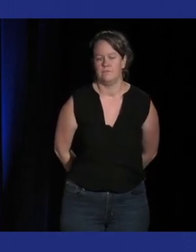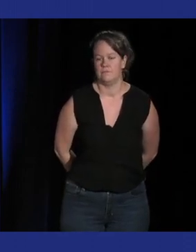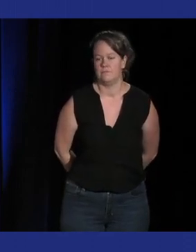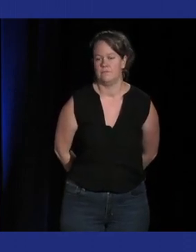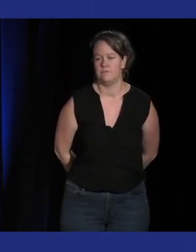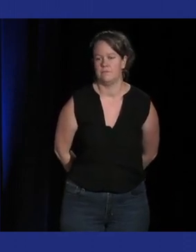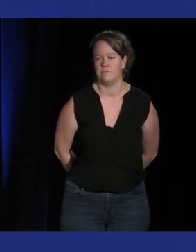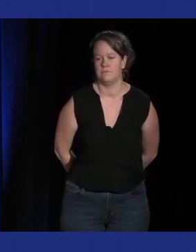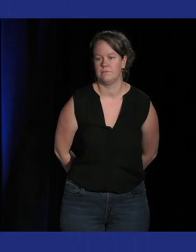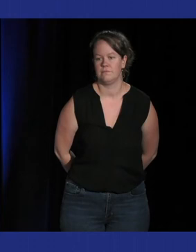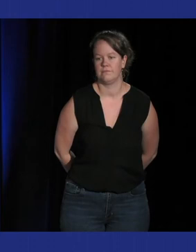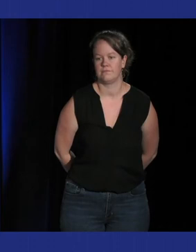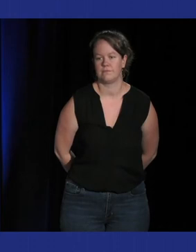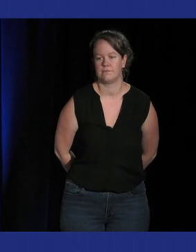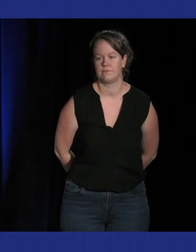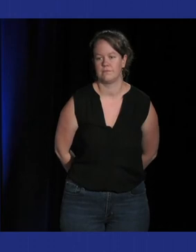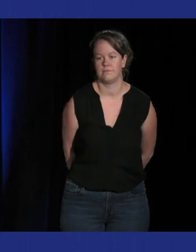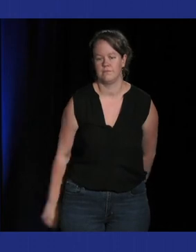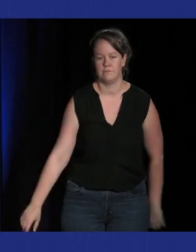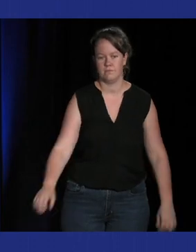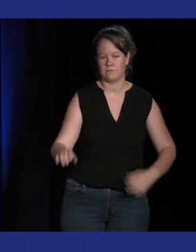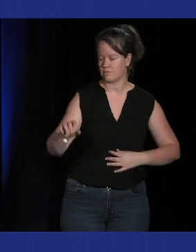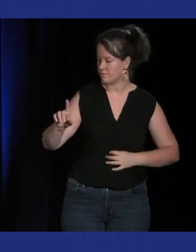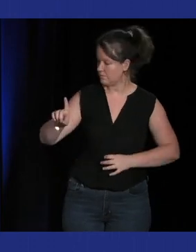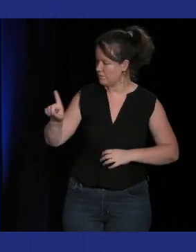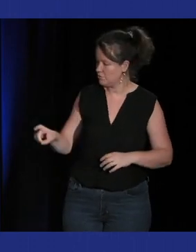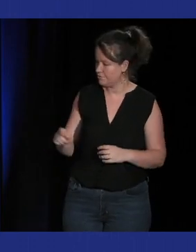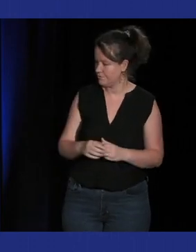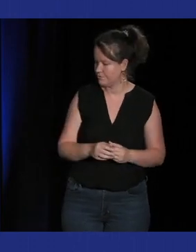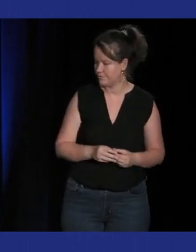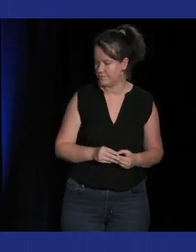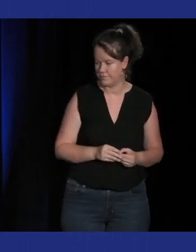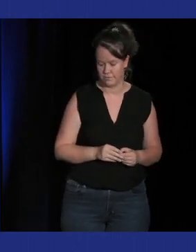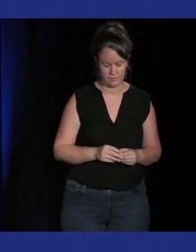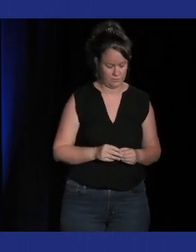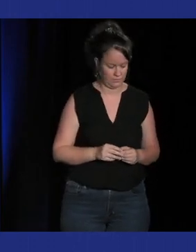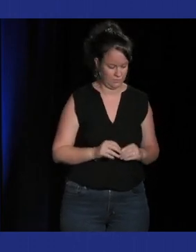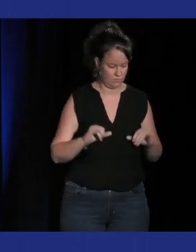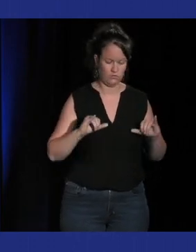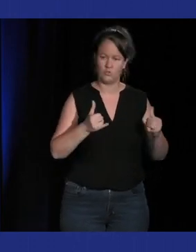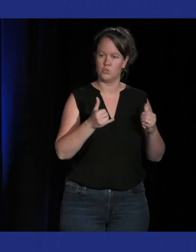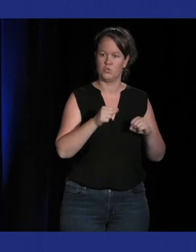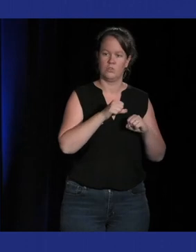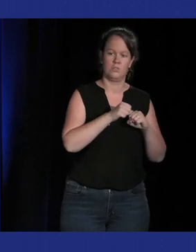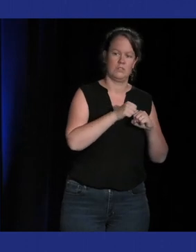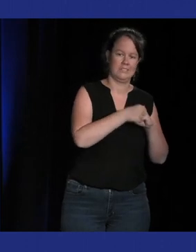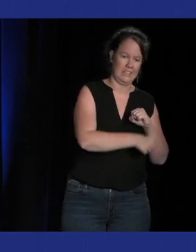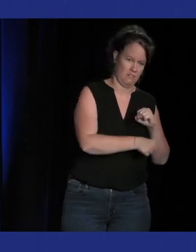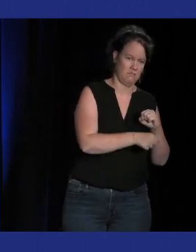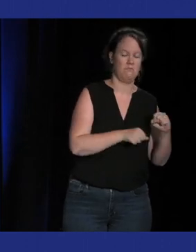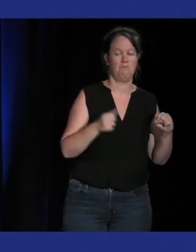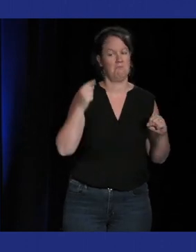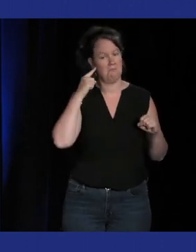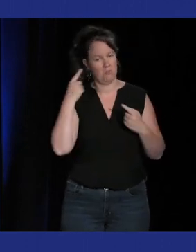Oui à propos de la perméabilité du rythme dans les autres genres de jeux par exemple je voudrais mentionner New Super Mario Bros